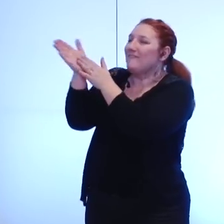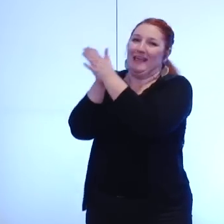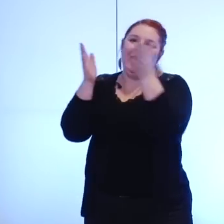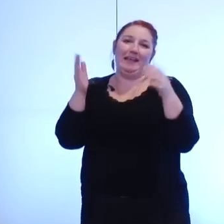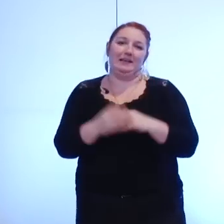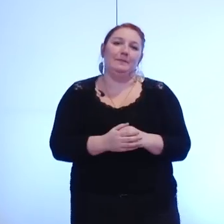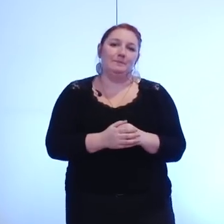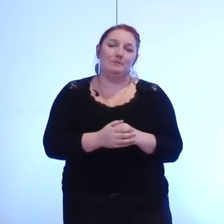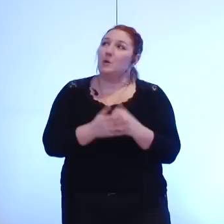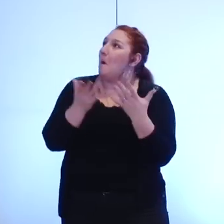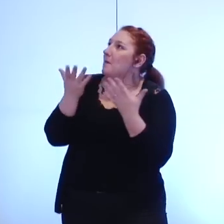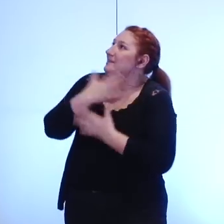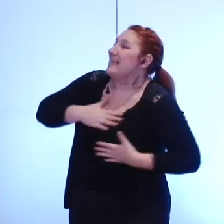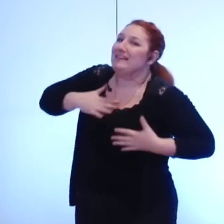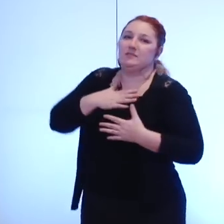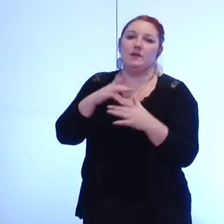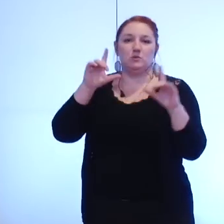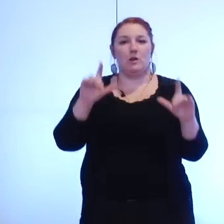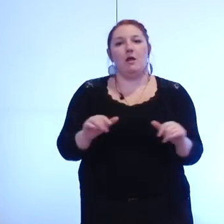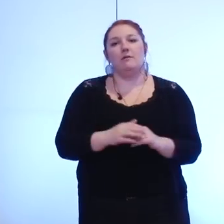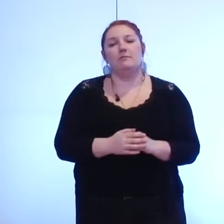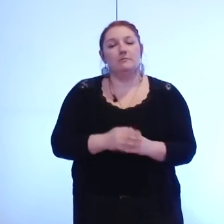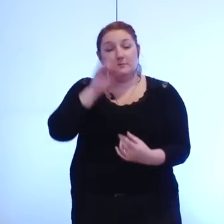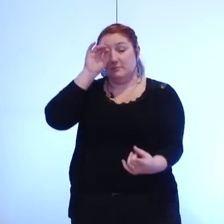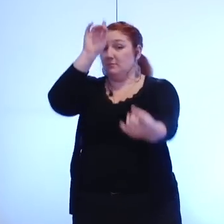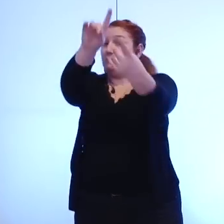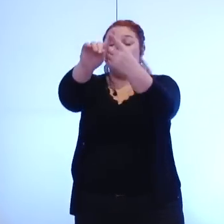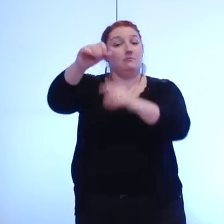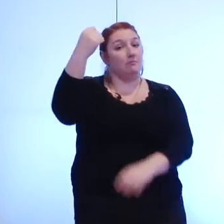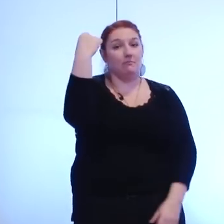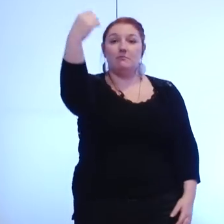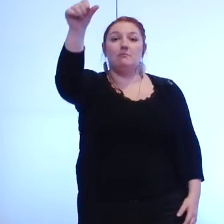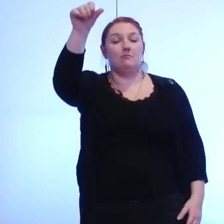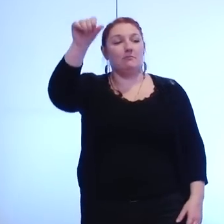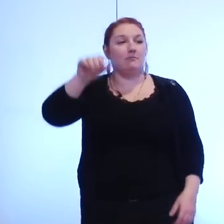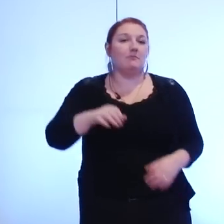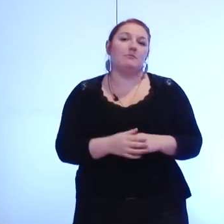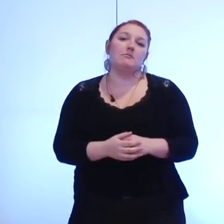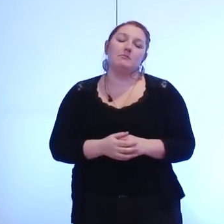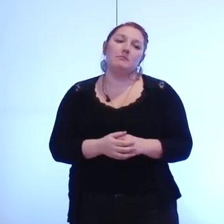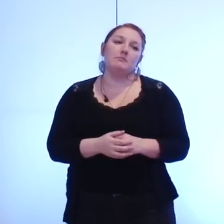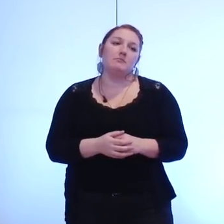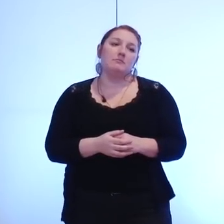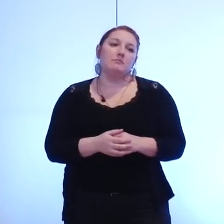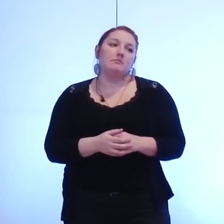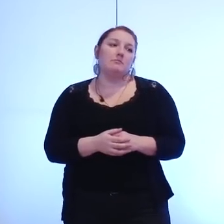satisfaction de métropole c'est quand même là l'enjeu immédiat de ce grand dossier qui doit nous réunir